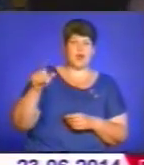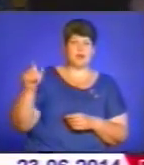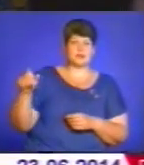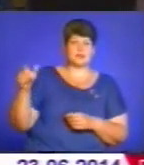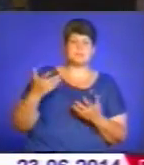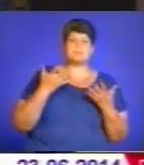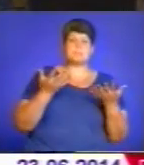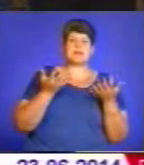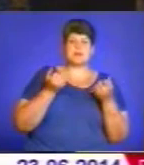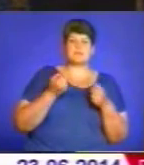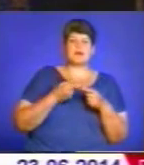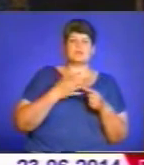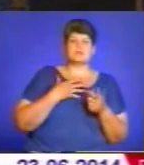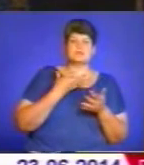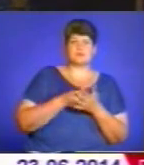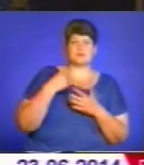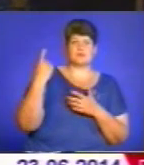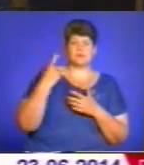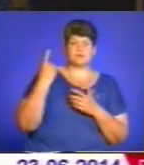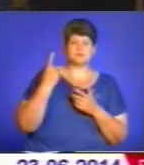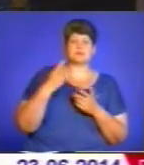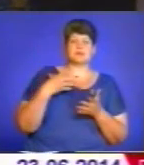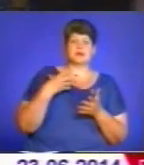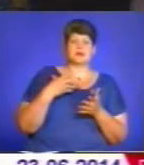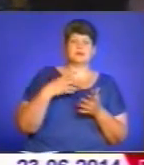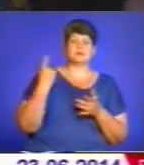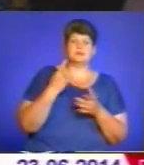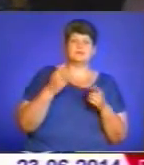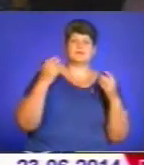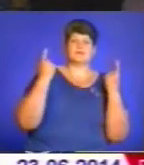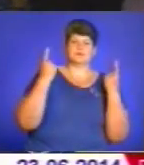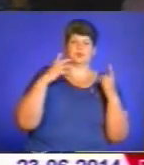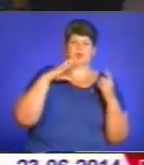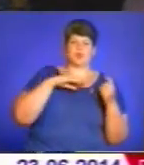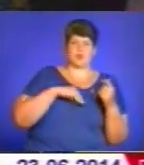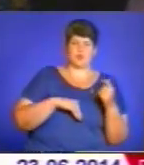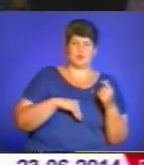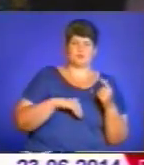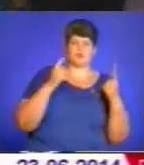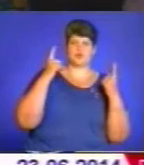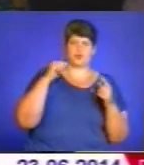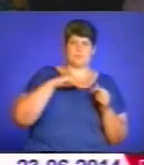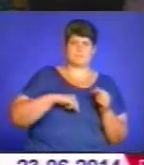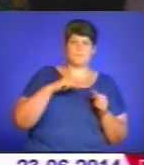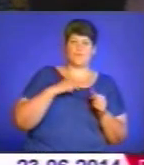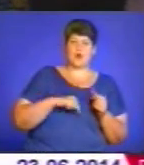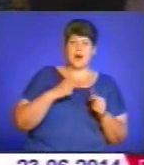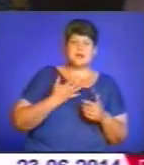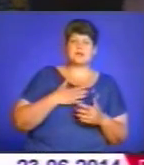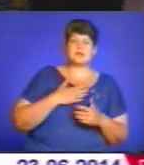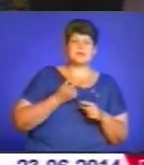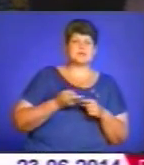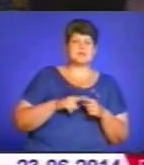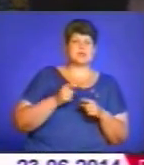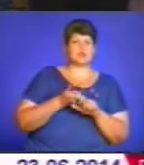сприймаємо свій край як край високої духовності, високої моралі. Для нас є дуже важливо, що